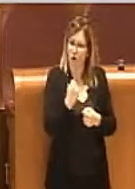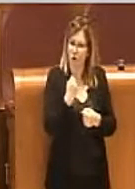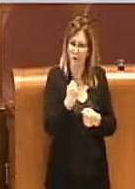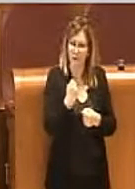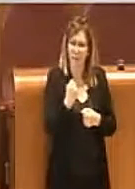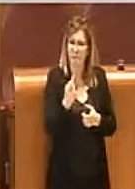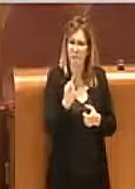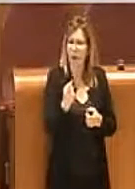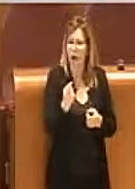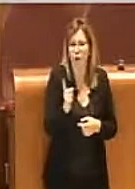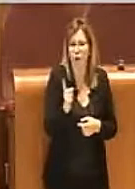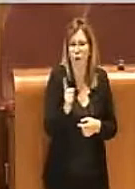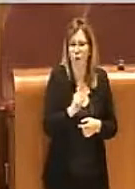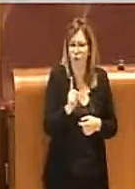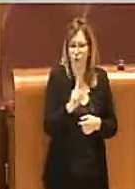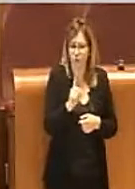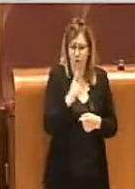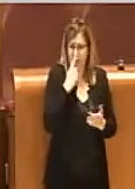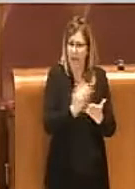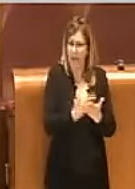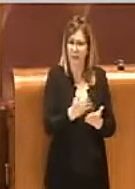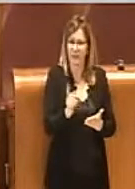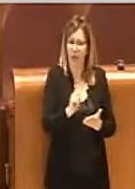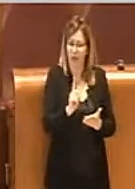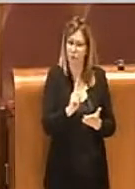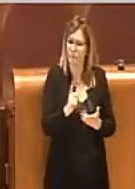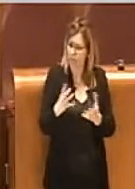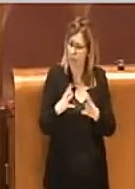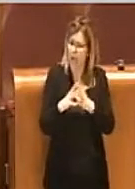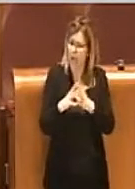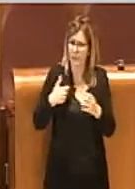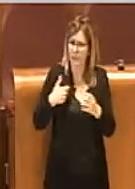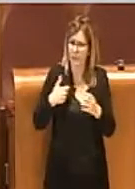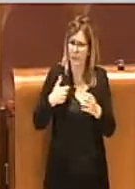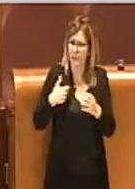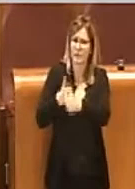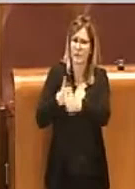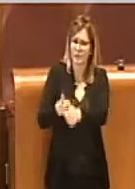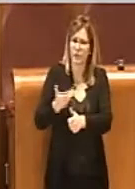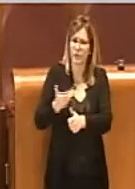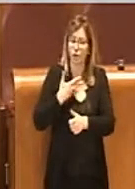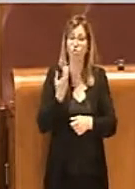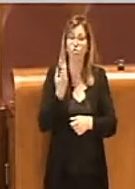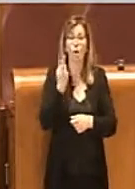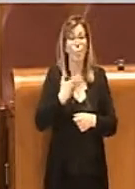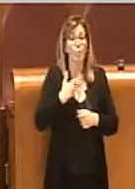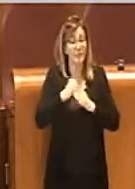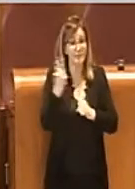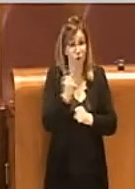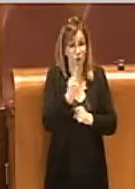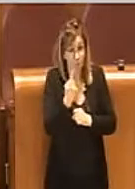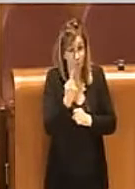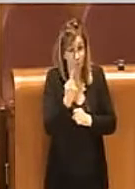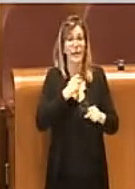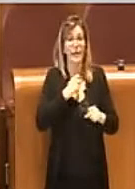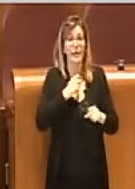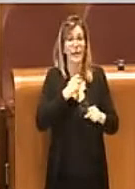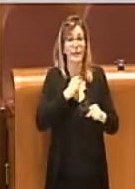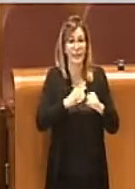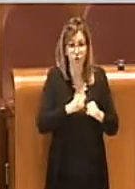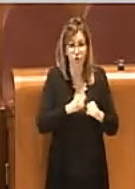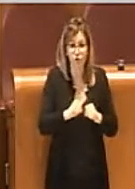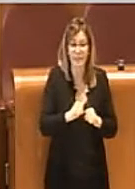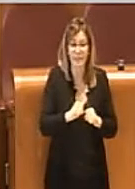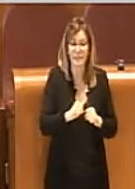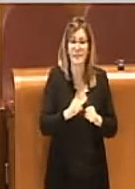'azienda, come dire, è seguita, insomma. Ecco, c'è un amministratore unico, c'è una dirigenza, è